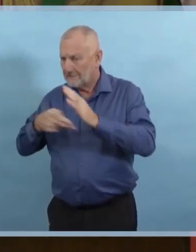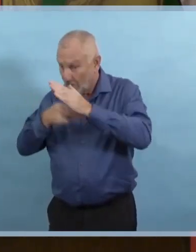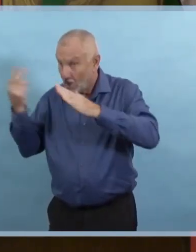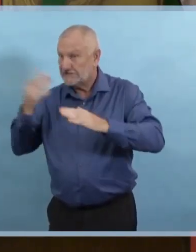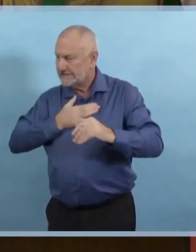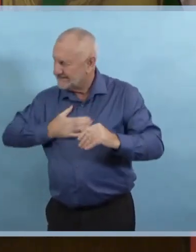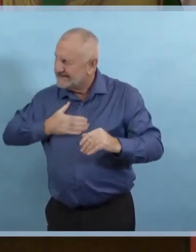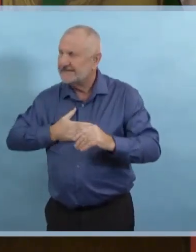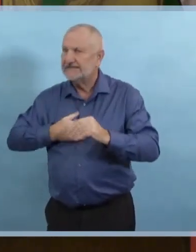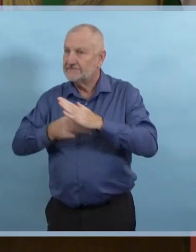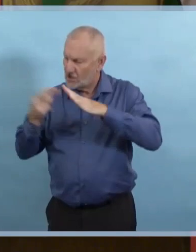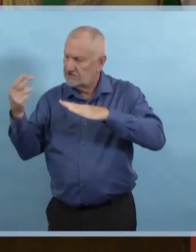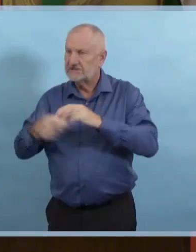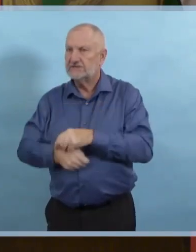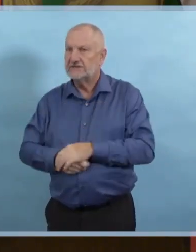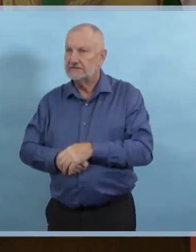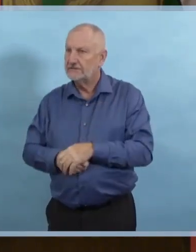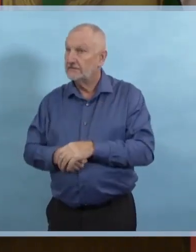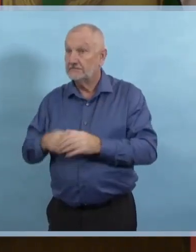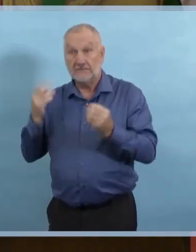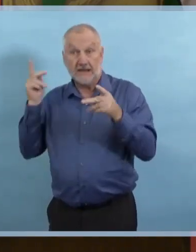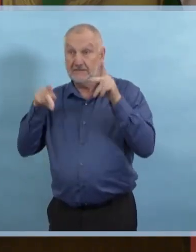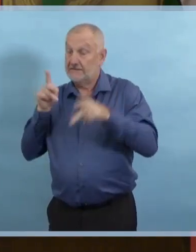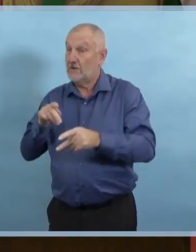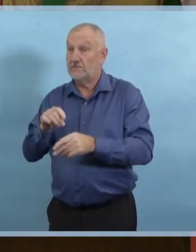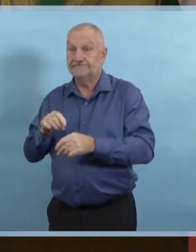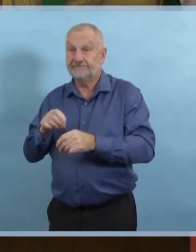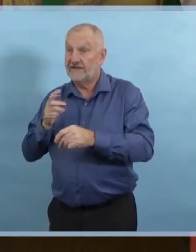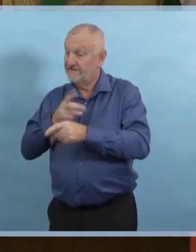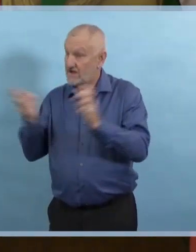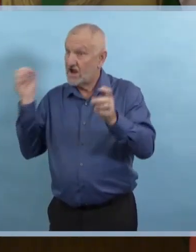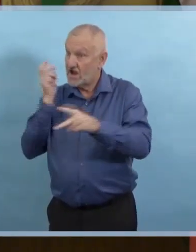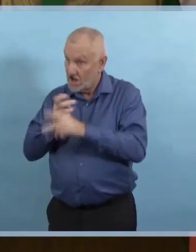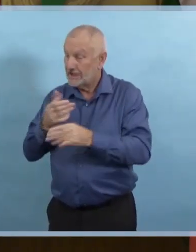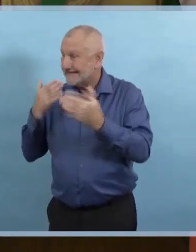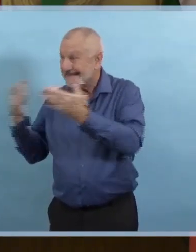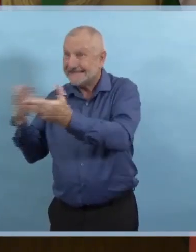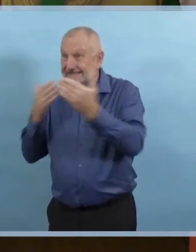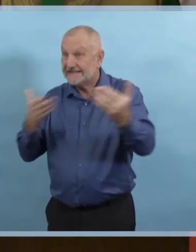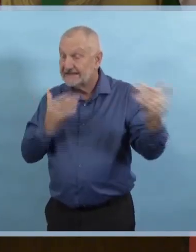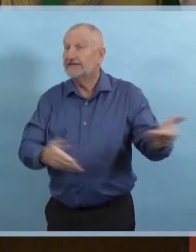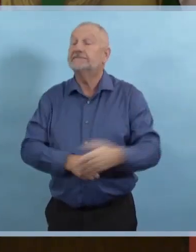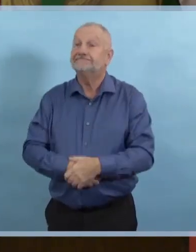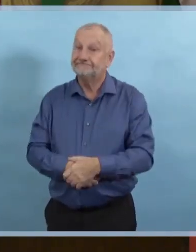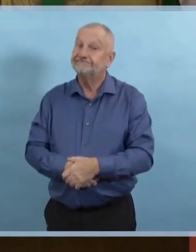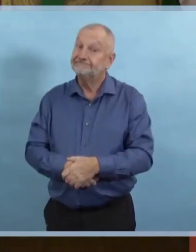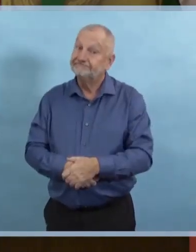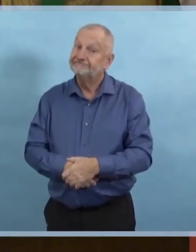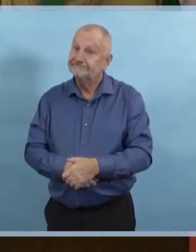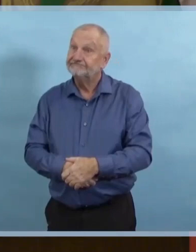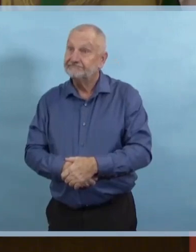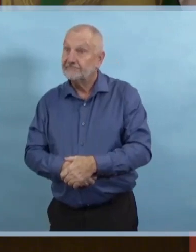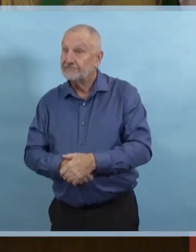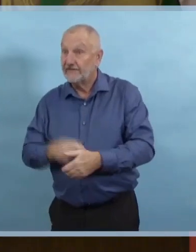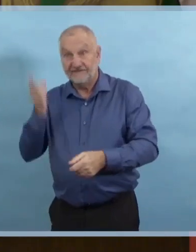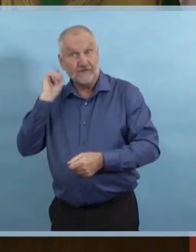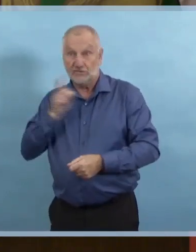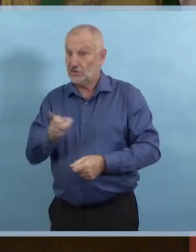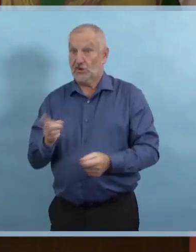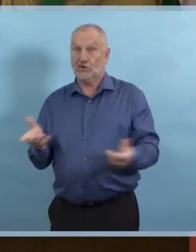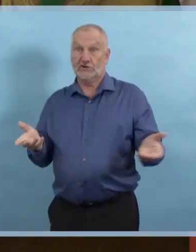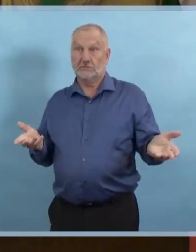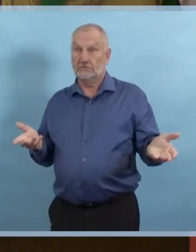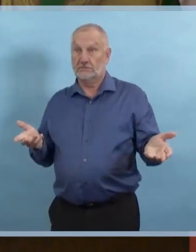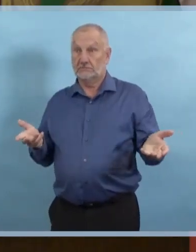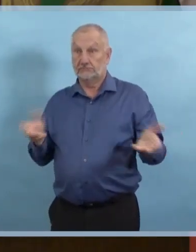Mais nous devons certainement, en tant que population, changer la manière dont nous agissons. Parce que nous voyons vraiment les